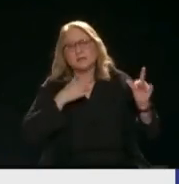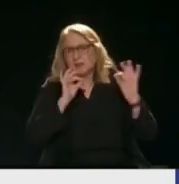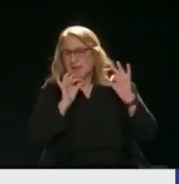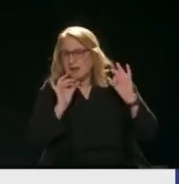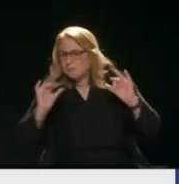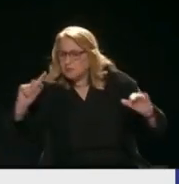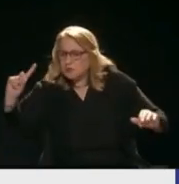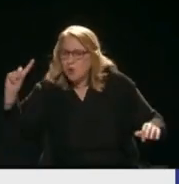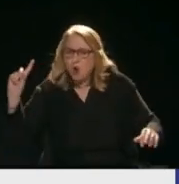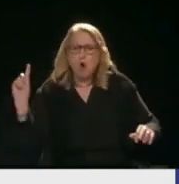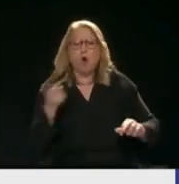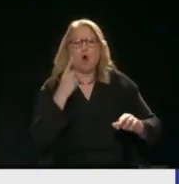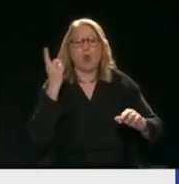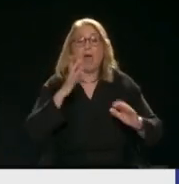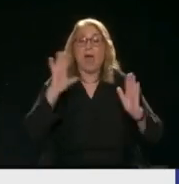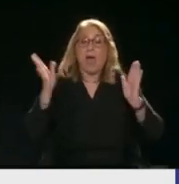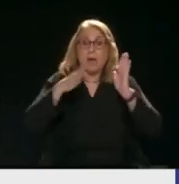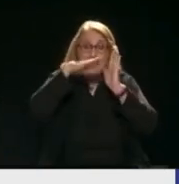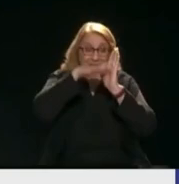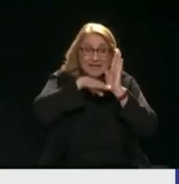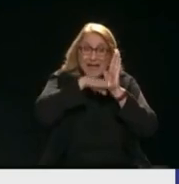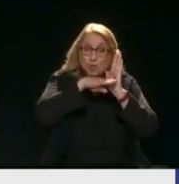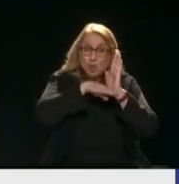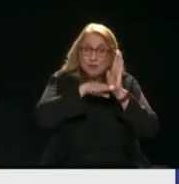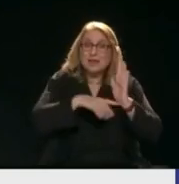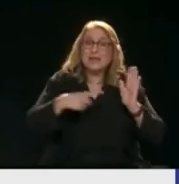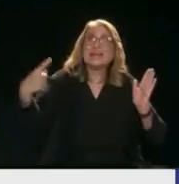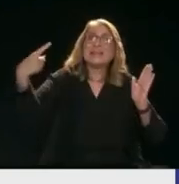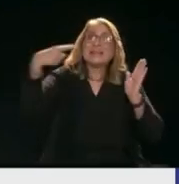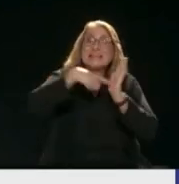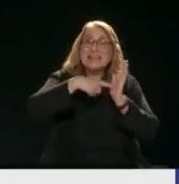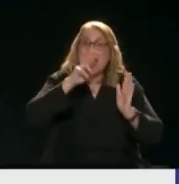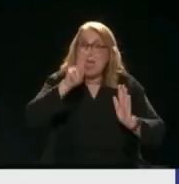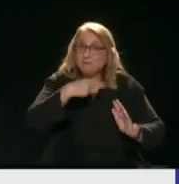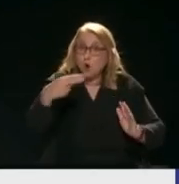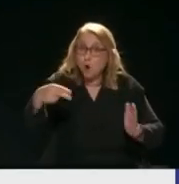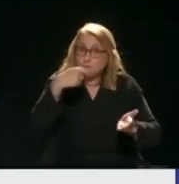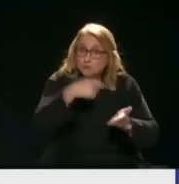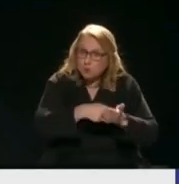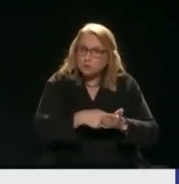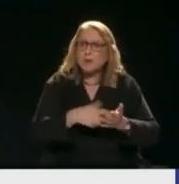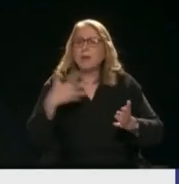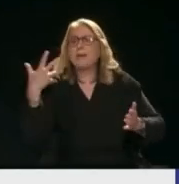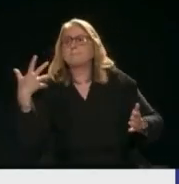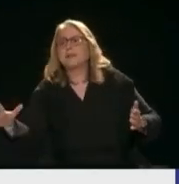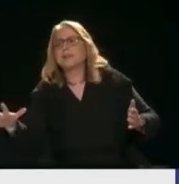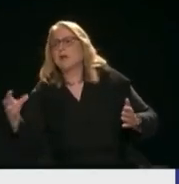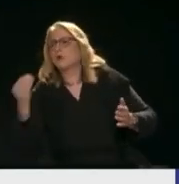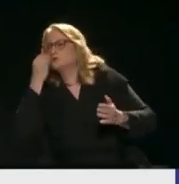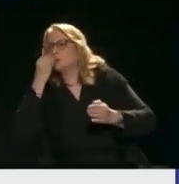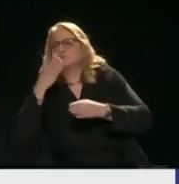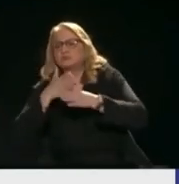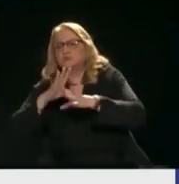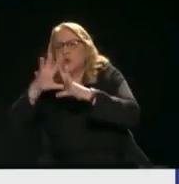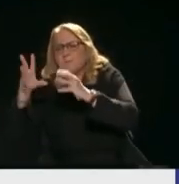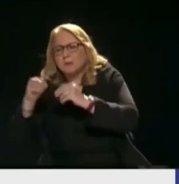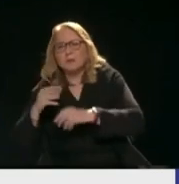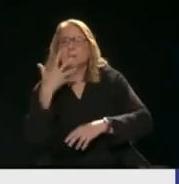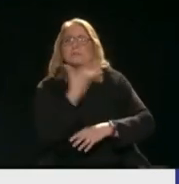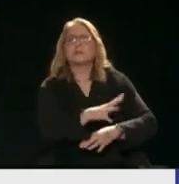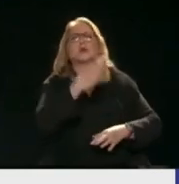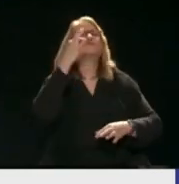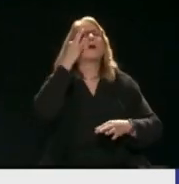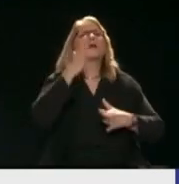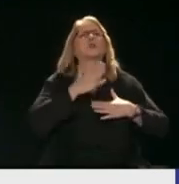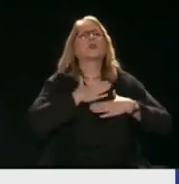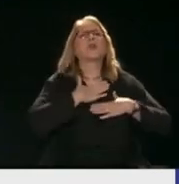Αν ο κατώτερος μισθός είναι 1.000 ευρώ 500 θα είναι η διαβίωση του Άρα θα πρέπει να έχει ένα κίνητρο να ζει Αλλά 500 Όχι να χρωστάει σήμερα Σήμερα